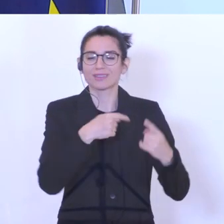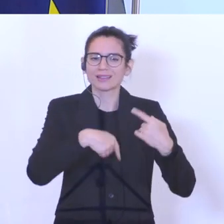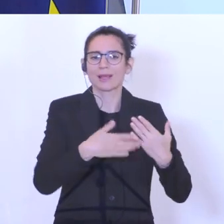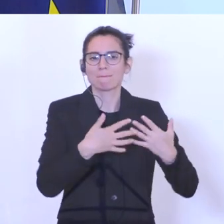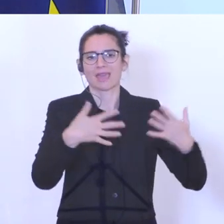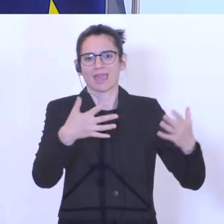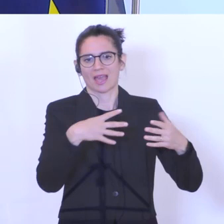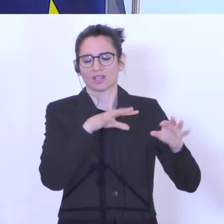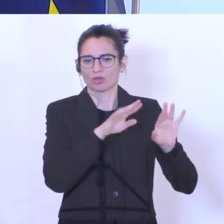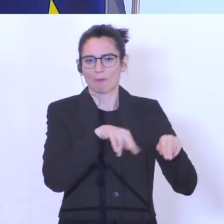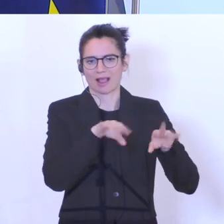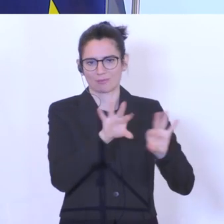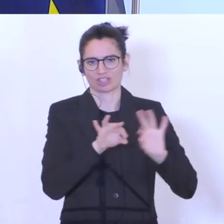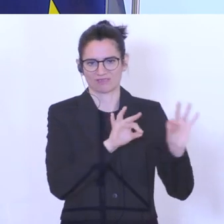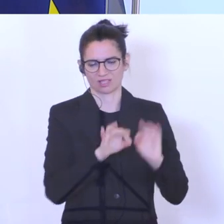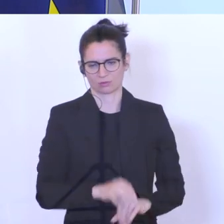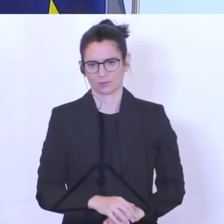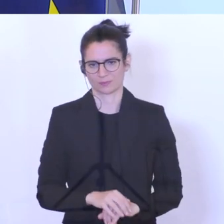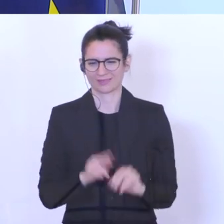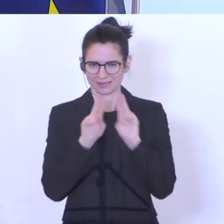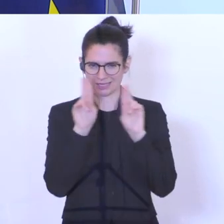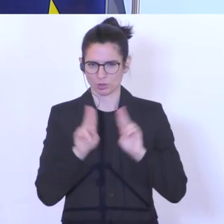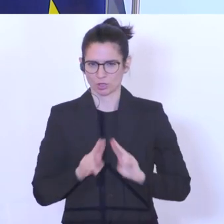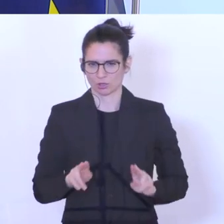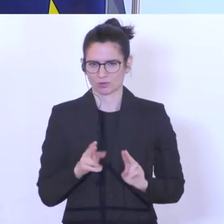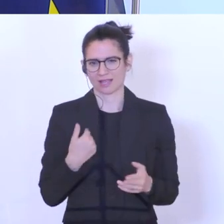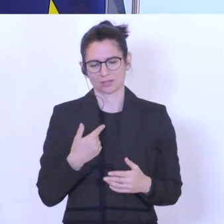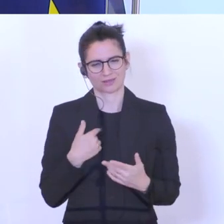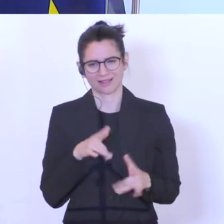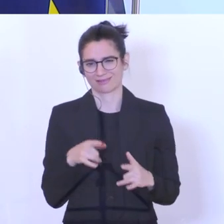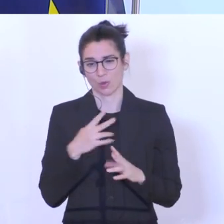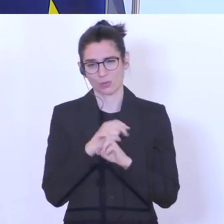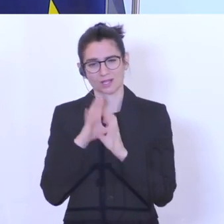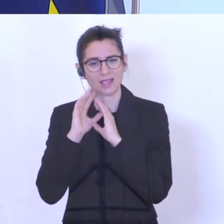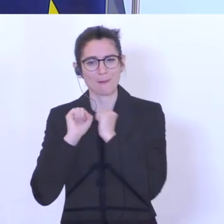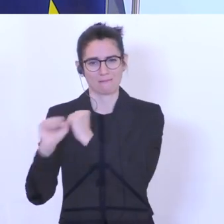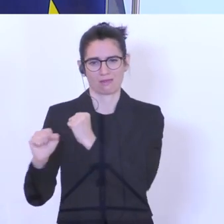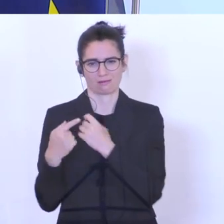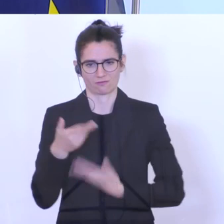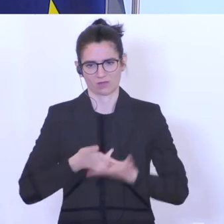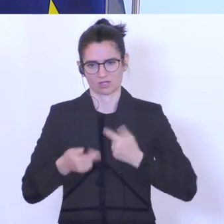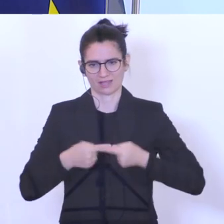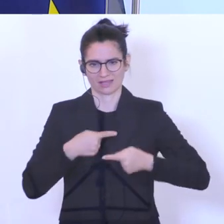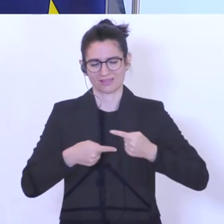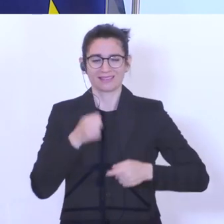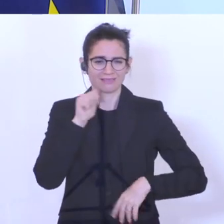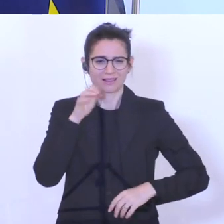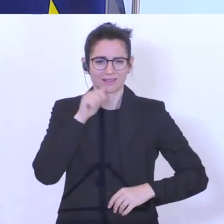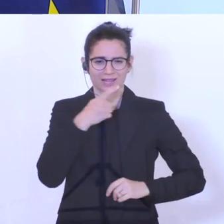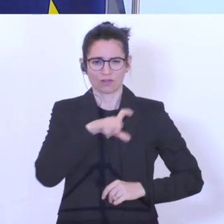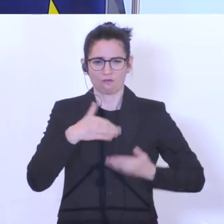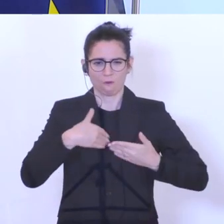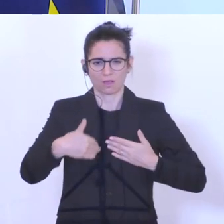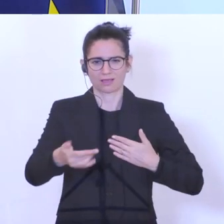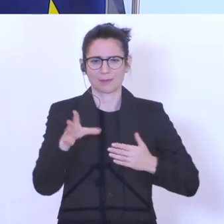Und dementsprechend sind wir aber auch international von der wirtschaftlichen Entwicklung sehr abhängig und wir schauen tagtäglich und auch wöchentlich mit unseren